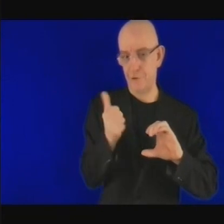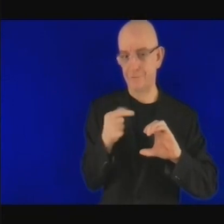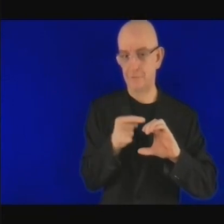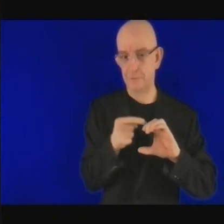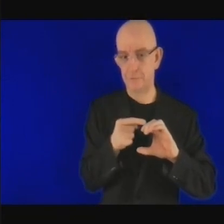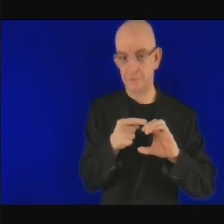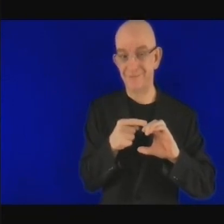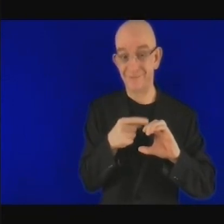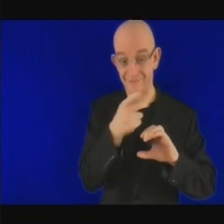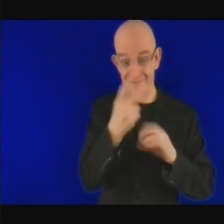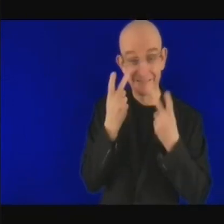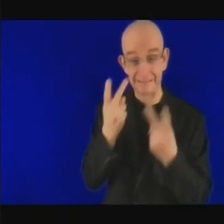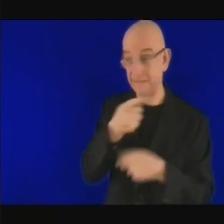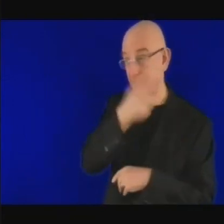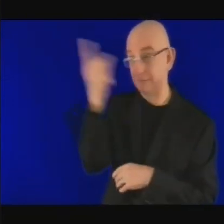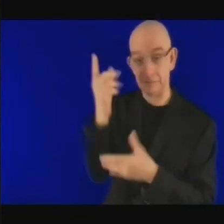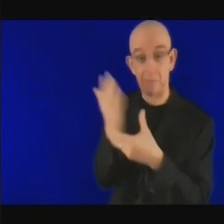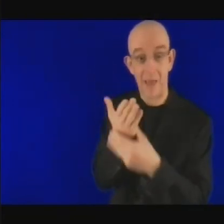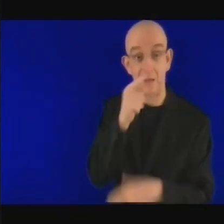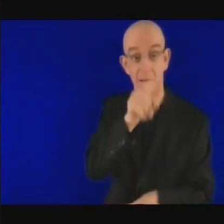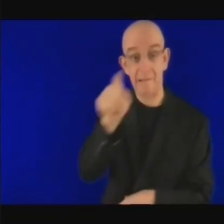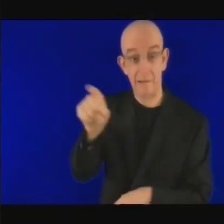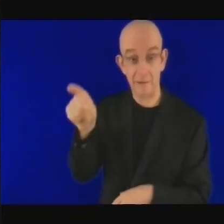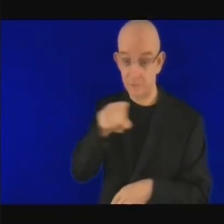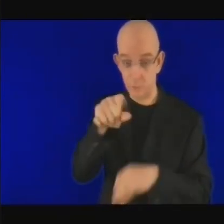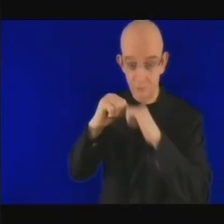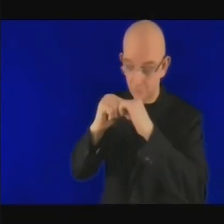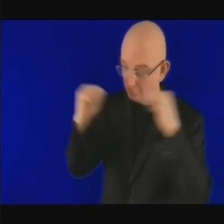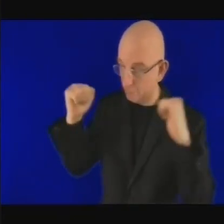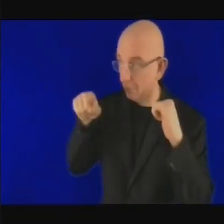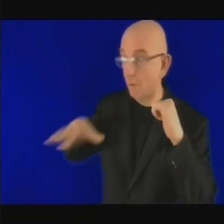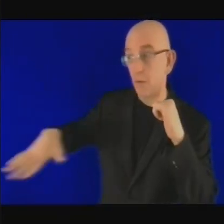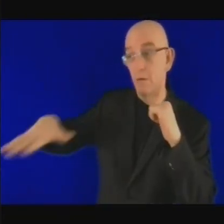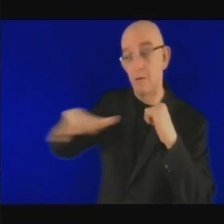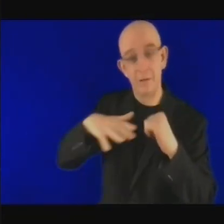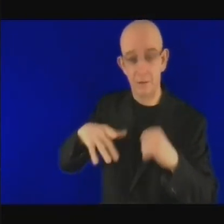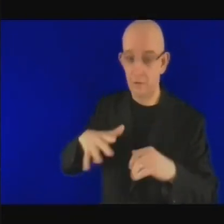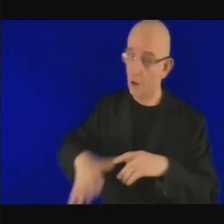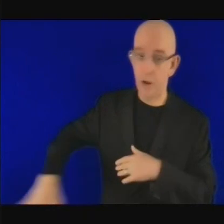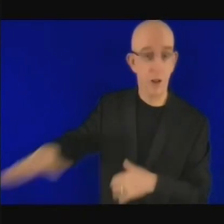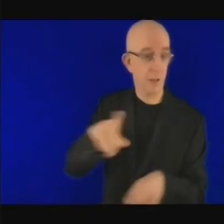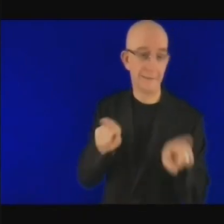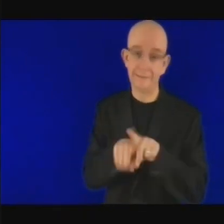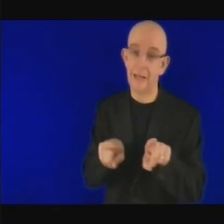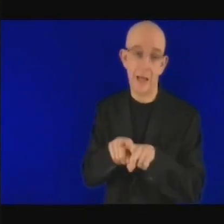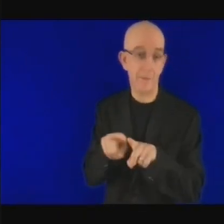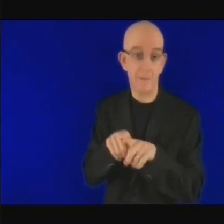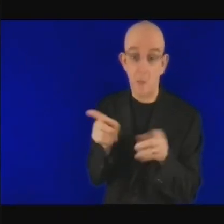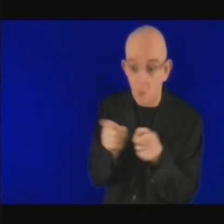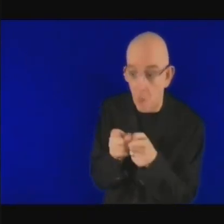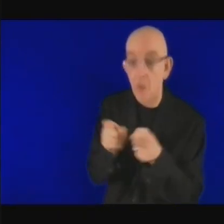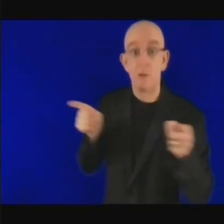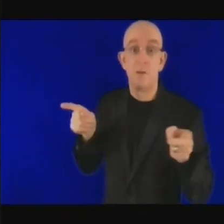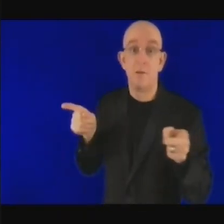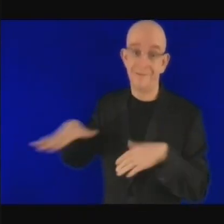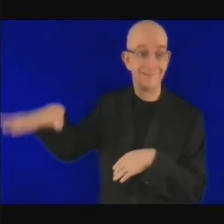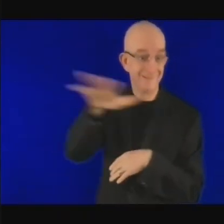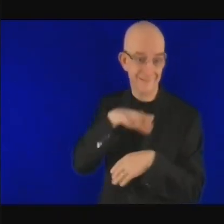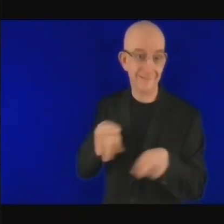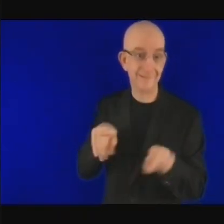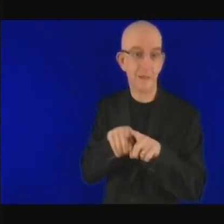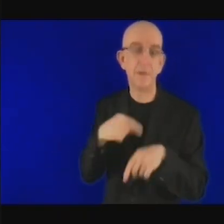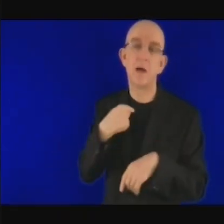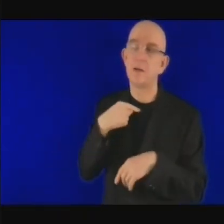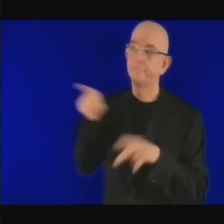les banques locales et régionales la prime de risque en Afrique existe